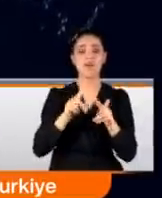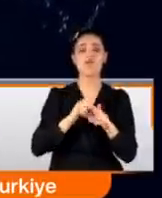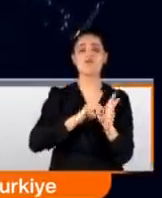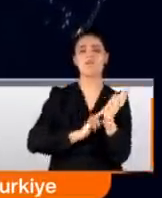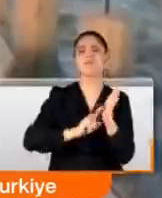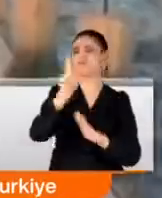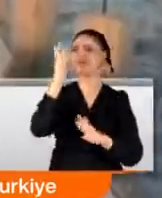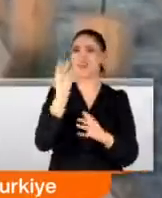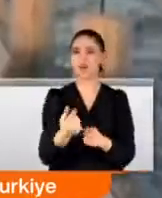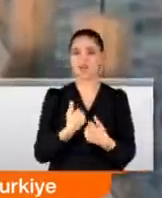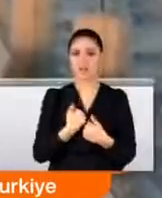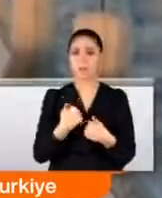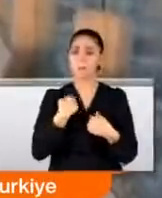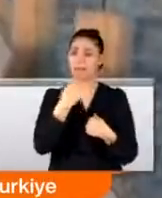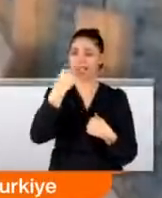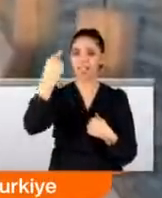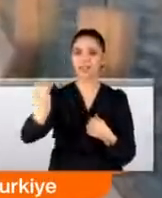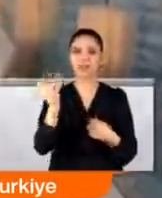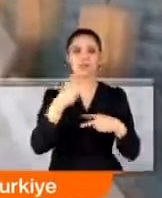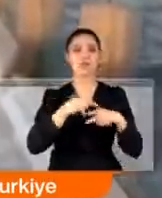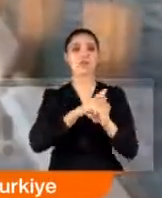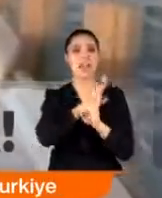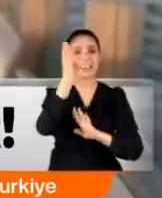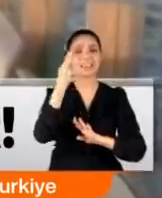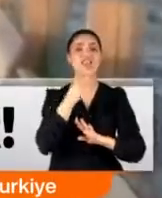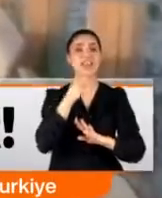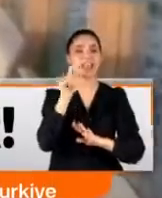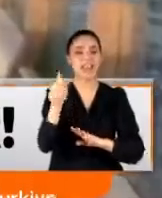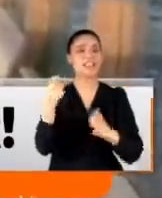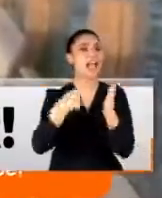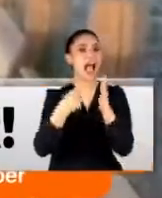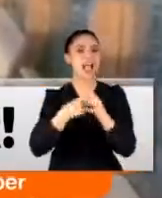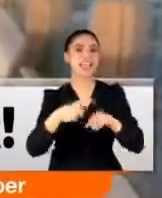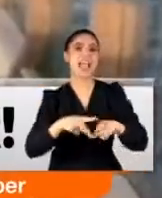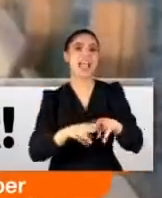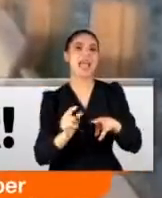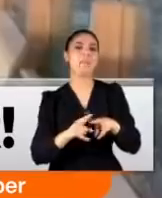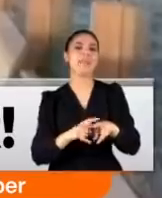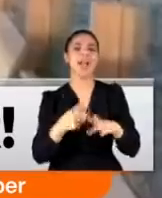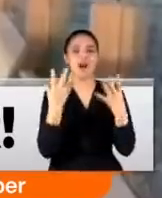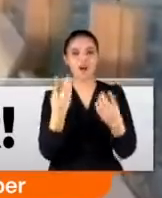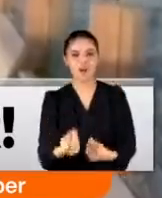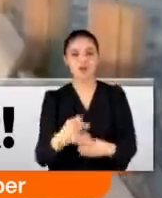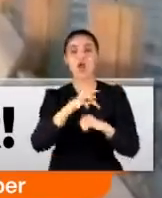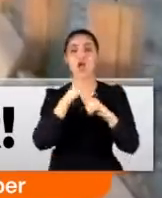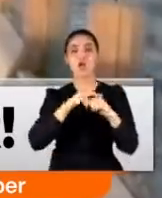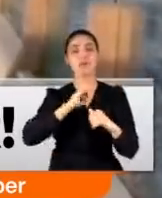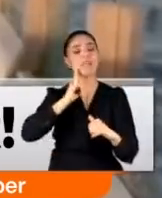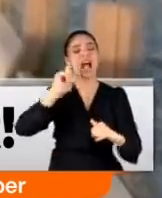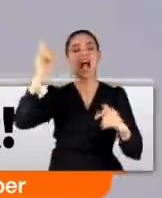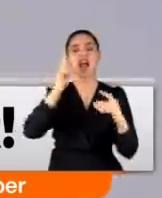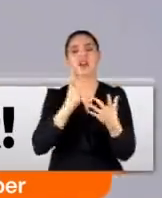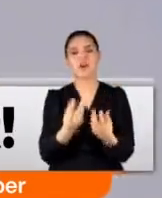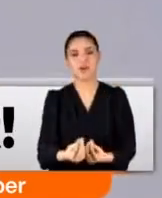Ben de diyorum ki uzaya gidecek olan bayan adı da Emine olsun. Ülkemize hayırlı